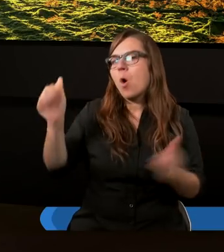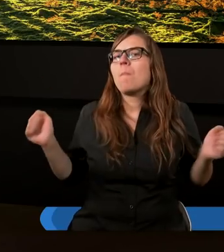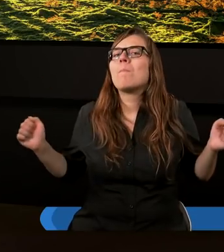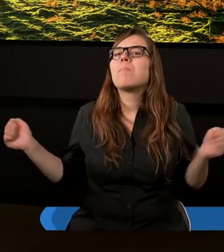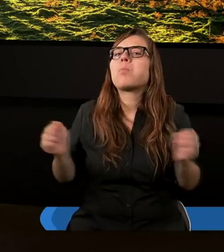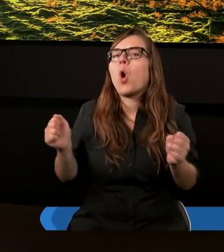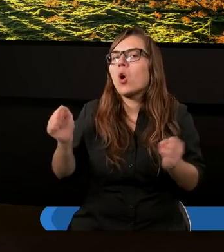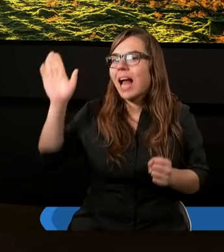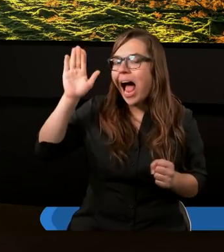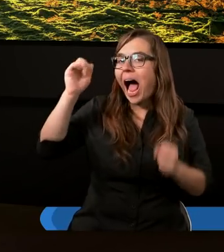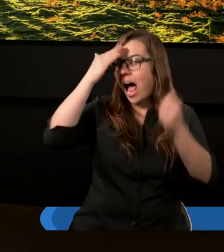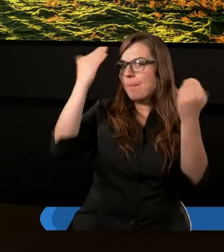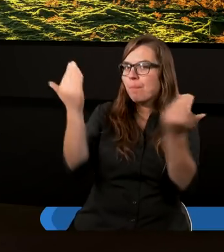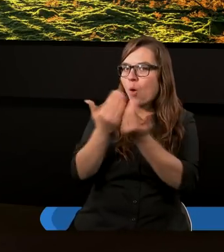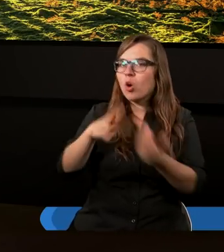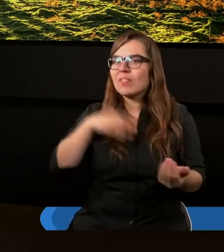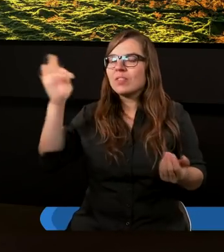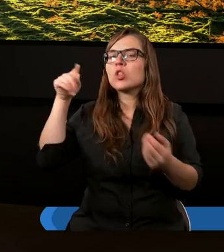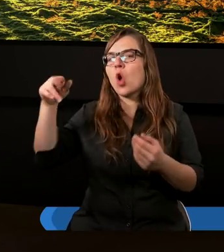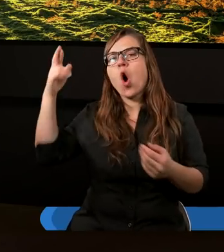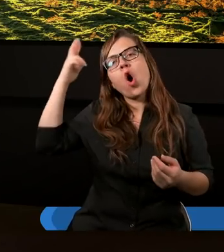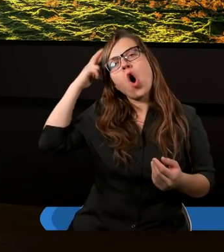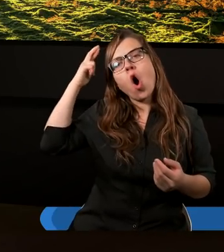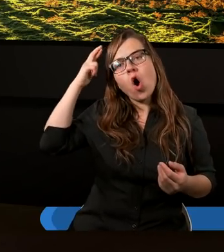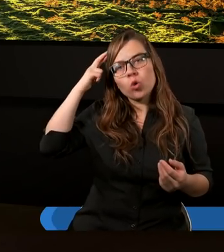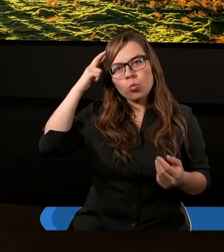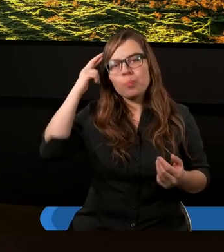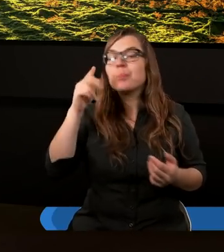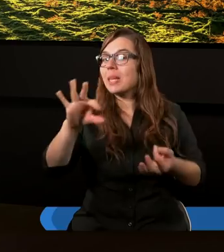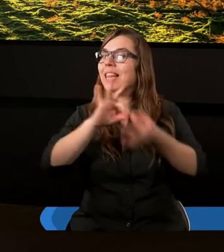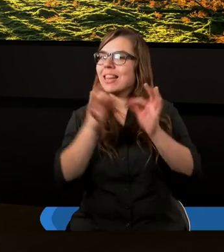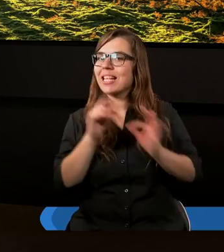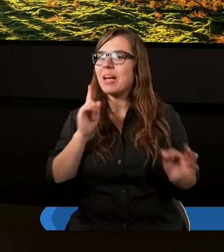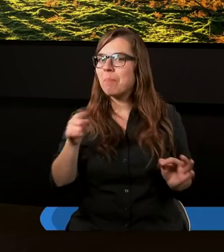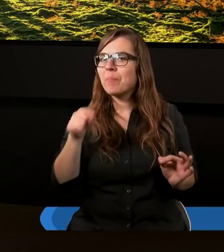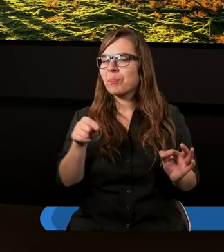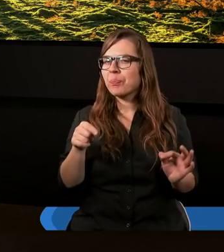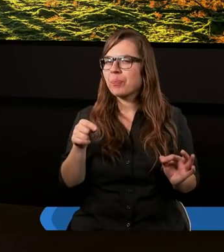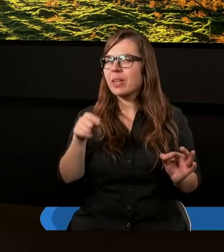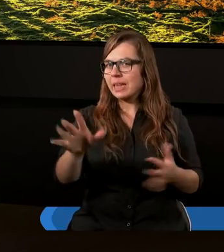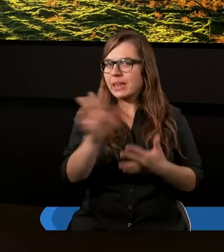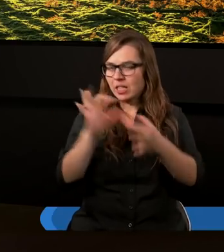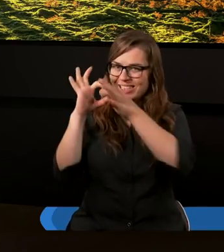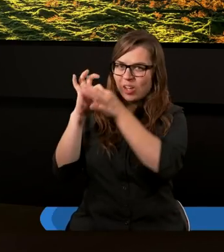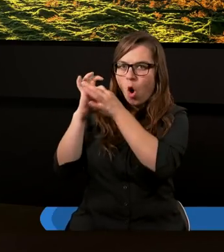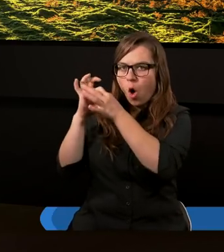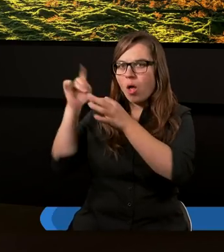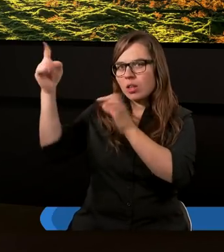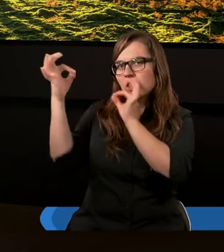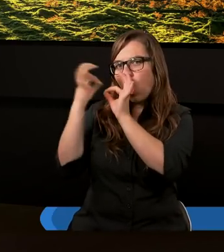bojaźń Pana, a poznanie świętego to rozum. I gdyby te kontakty z Bogiem